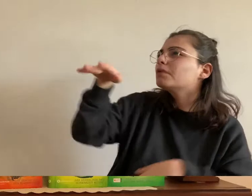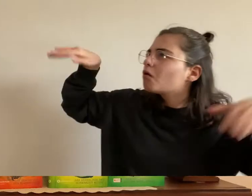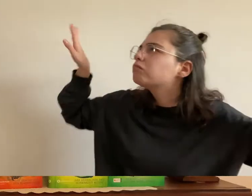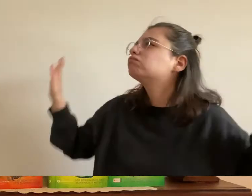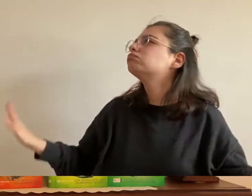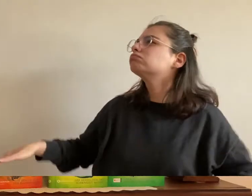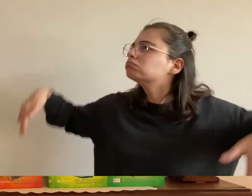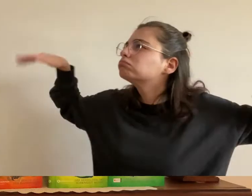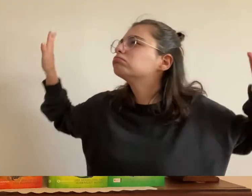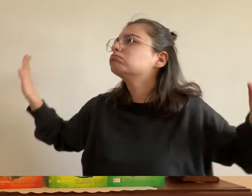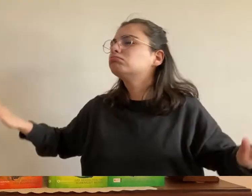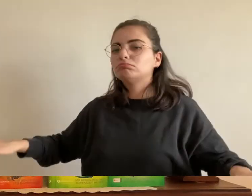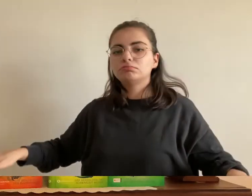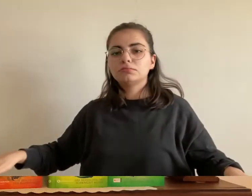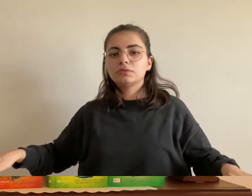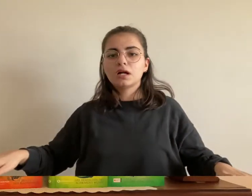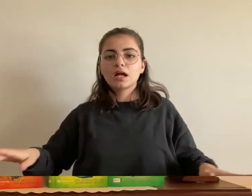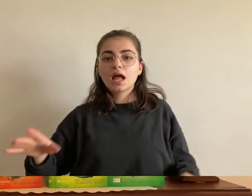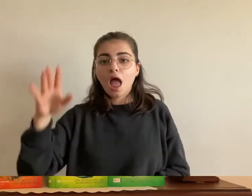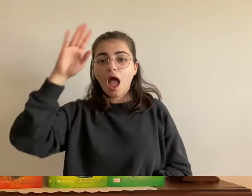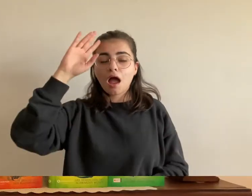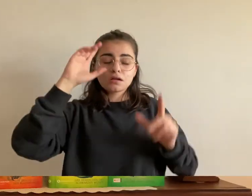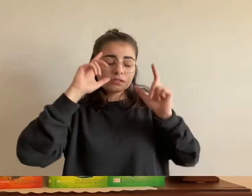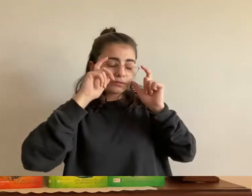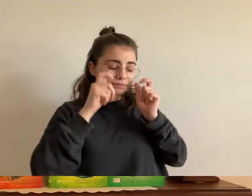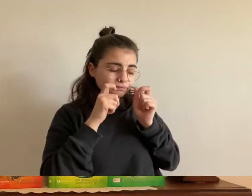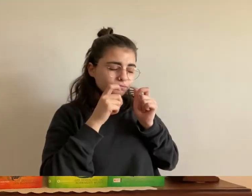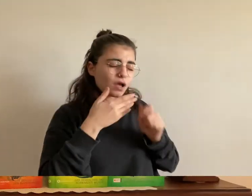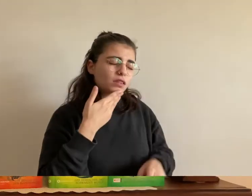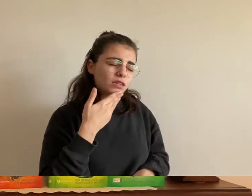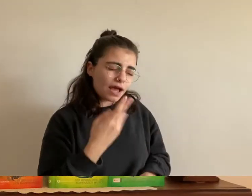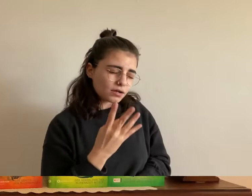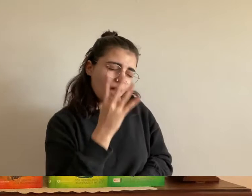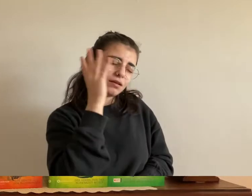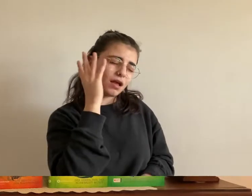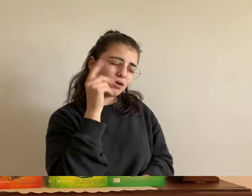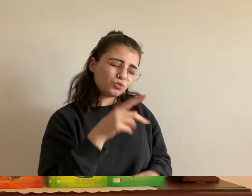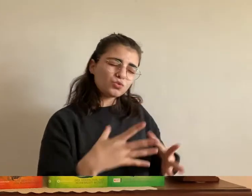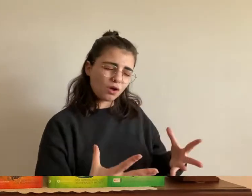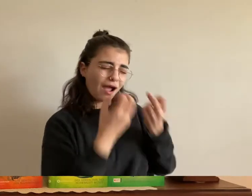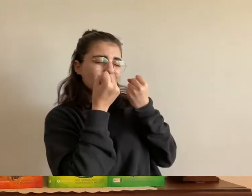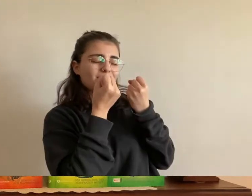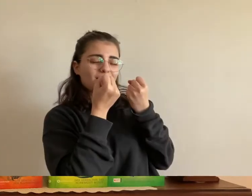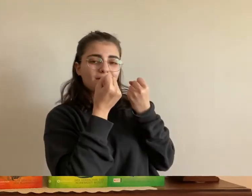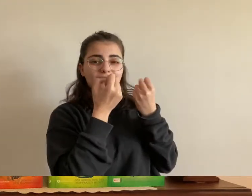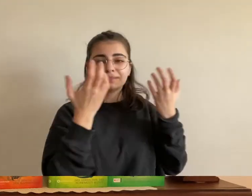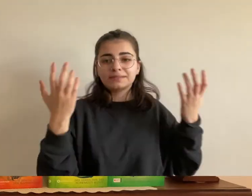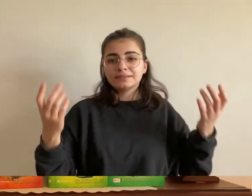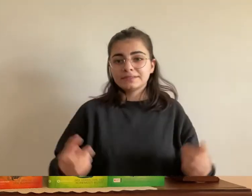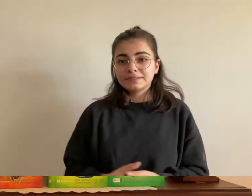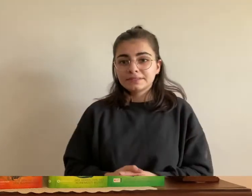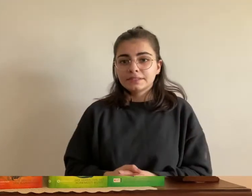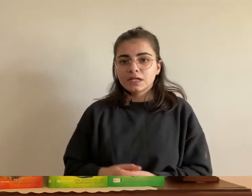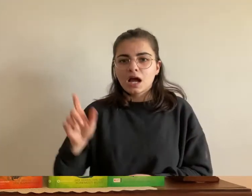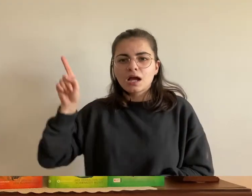du hast mich gerettet vielmehr blieb keine zeit denn schon kam der greif wieder in sichtweise er stand auf